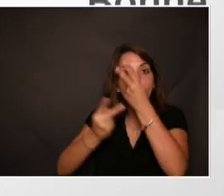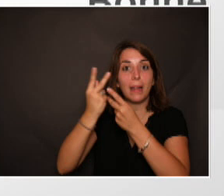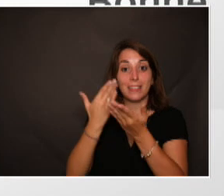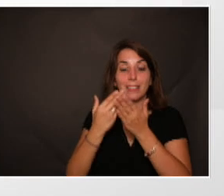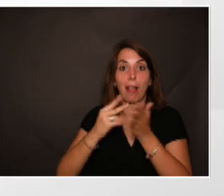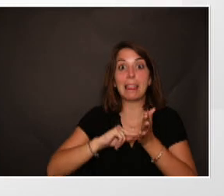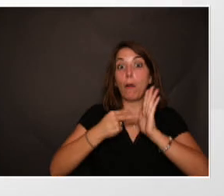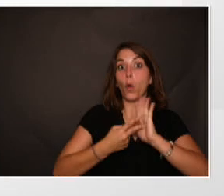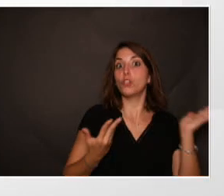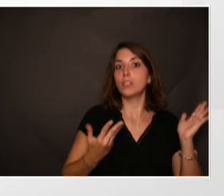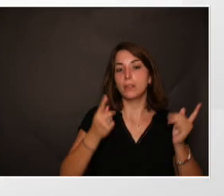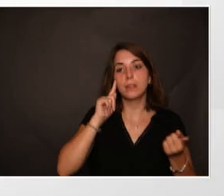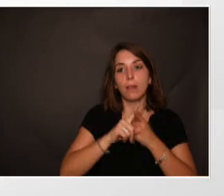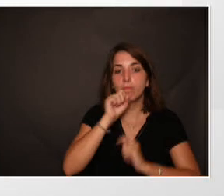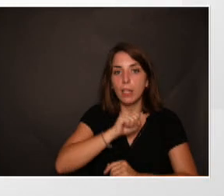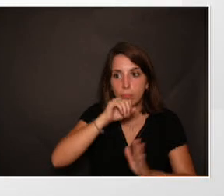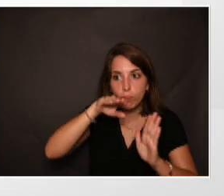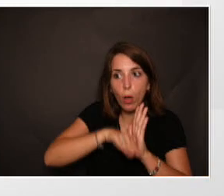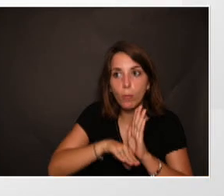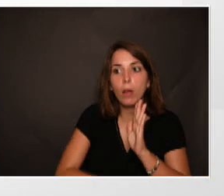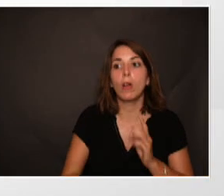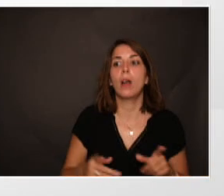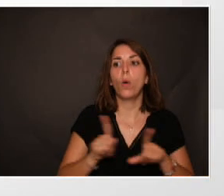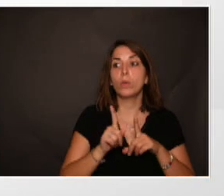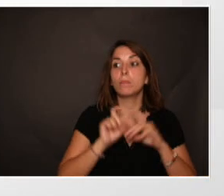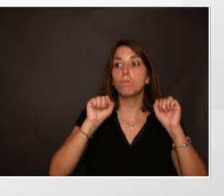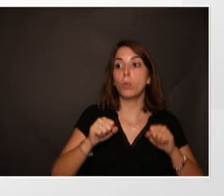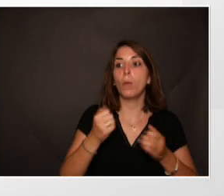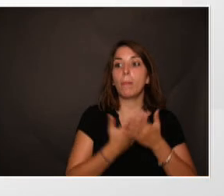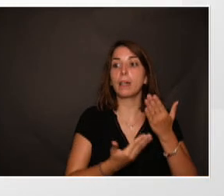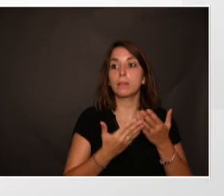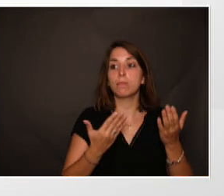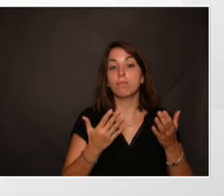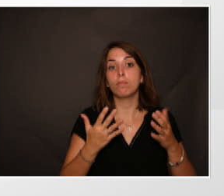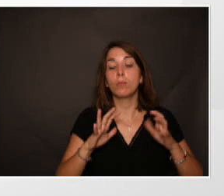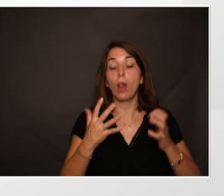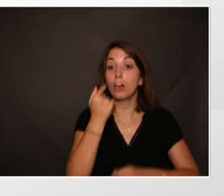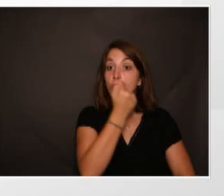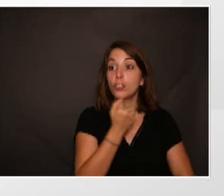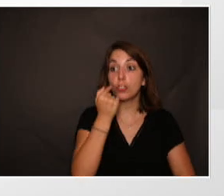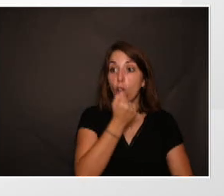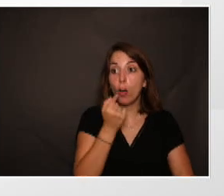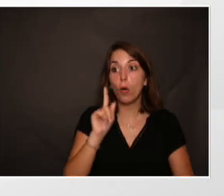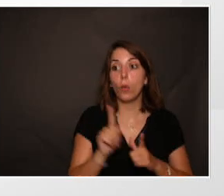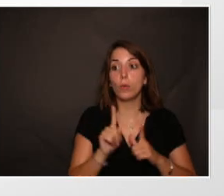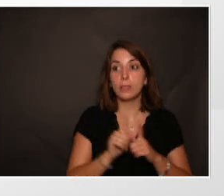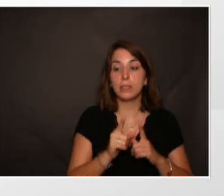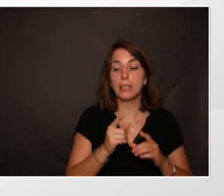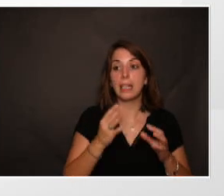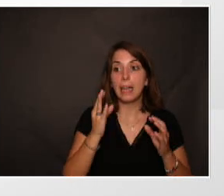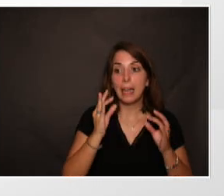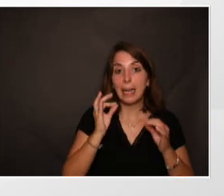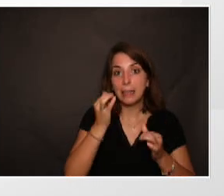ça peut aller plus loin avec des, au niveau de la système buccodentaire, des systèmes de numérisation dentaire